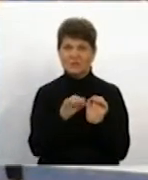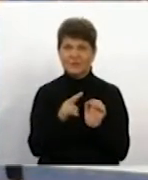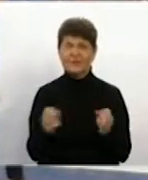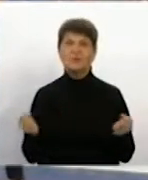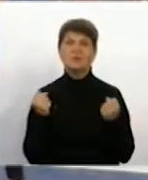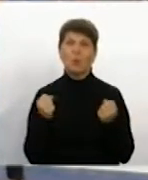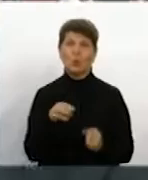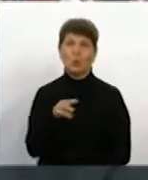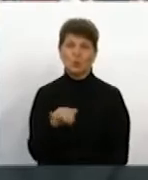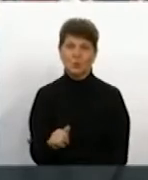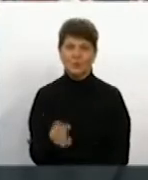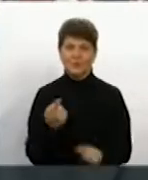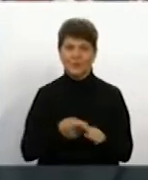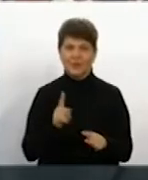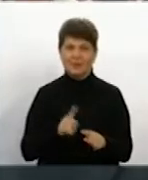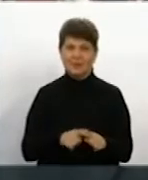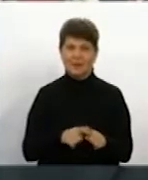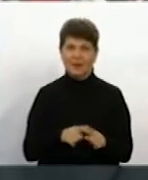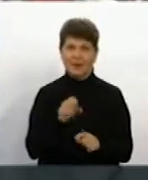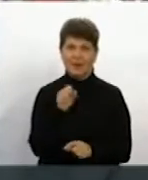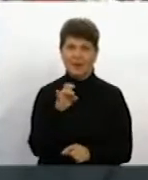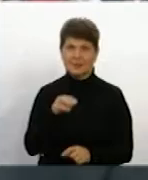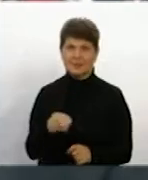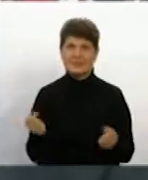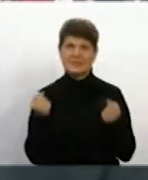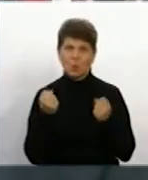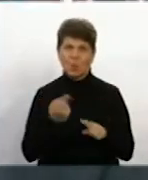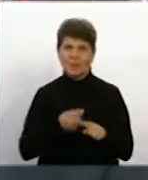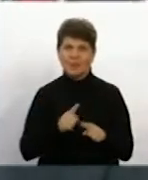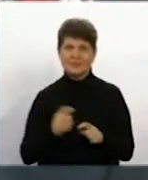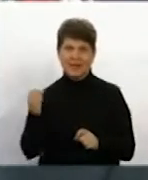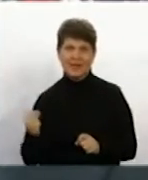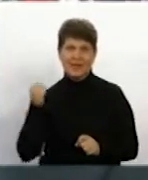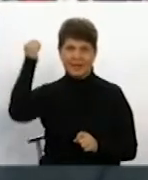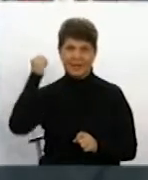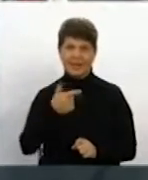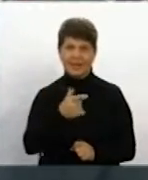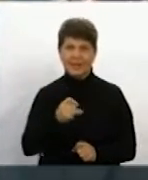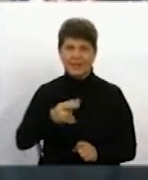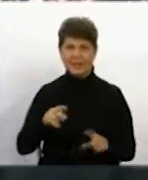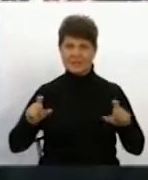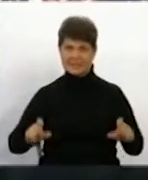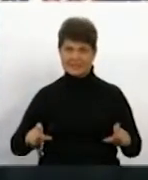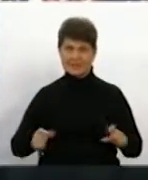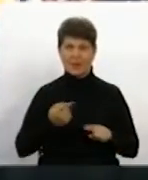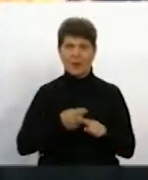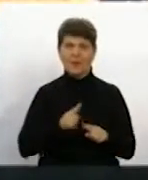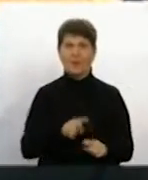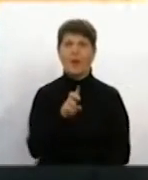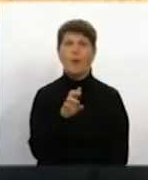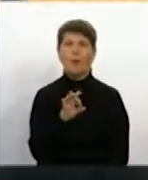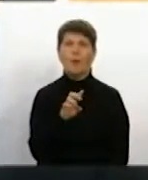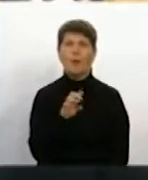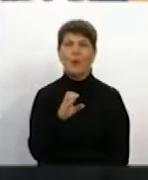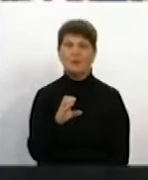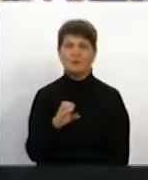спорту. Це армспорт, це гірявий спорт сидячий, це бомбаскет сидячий